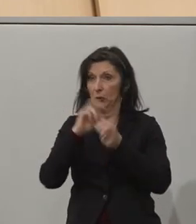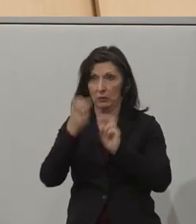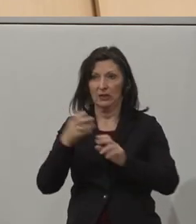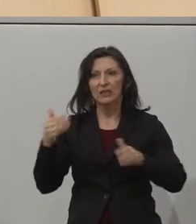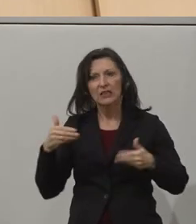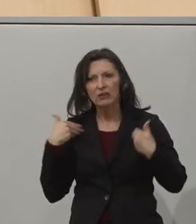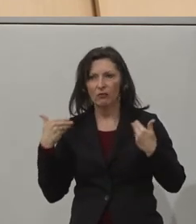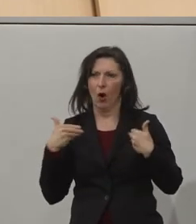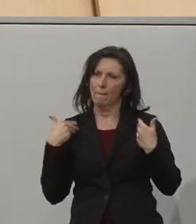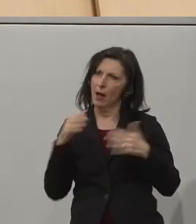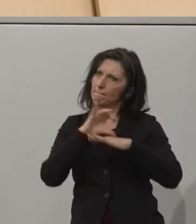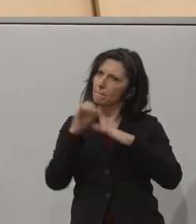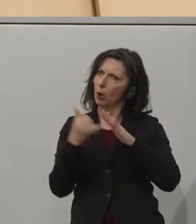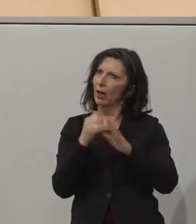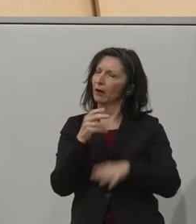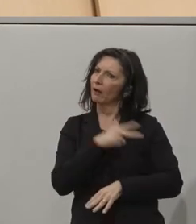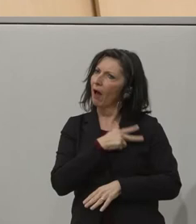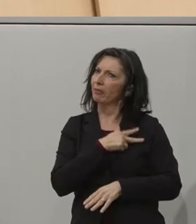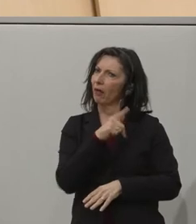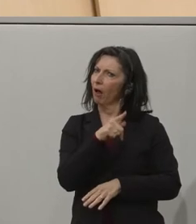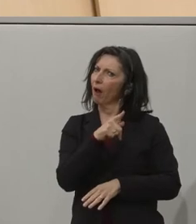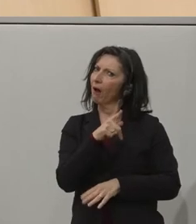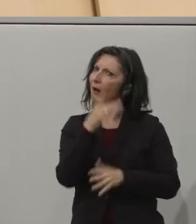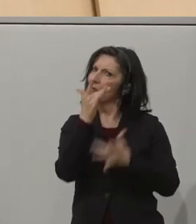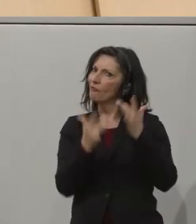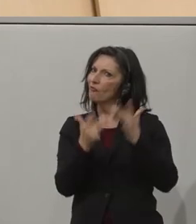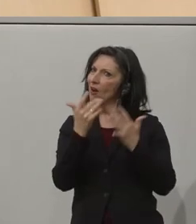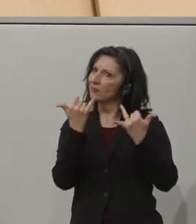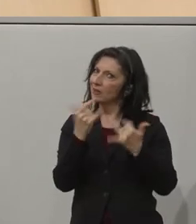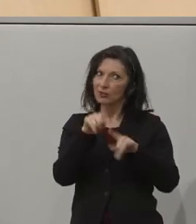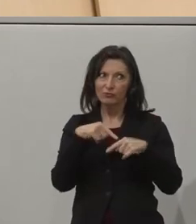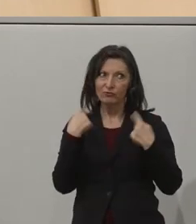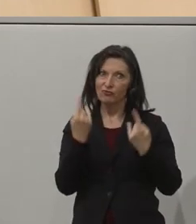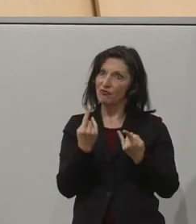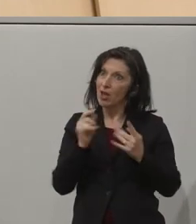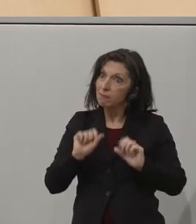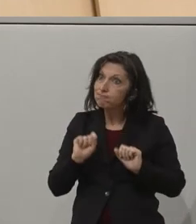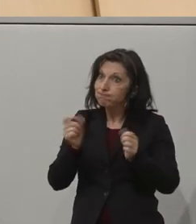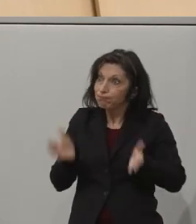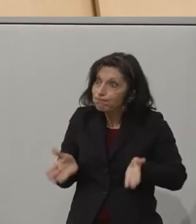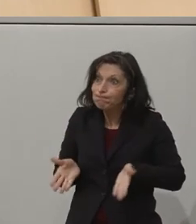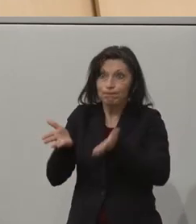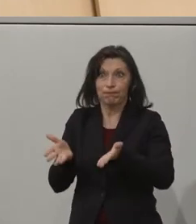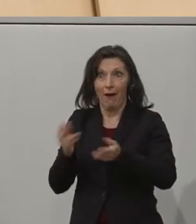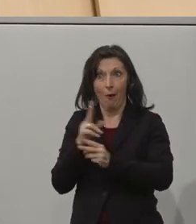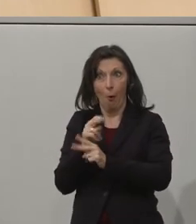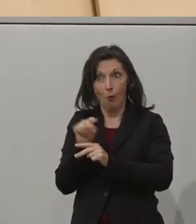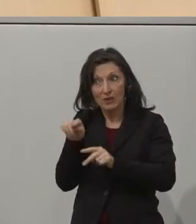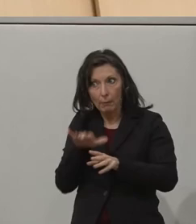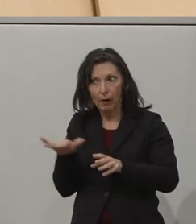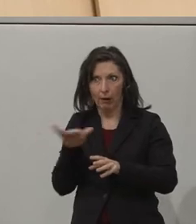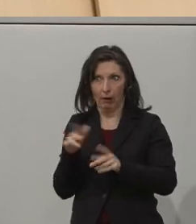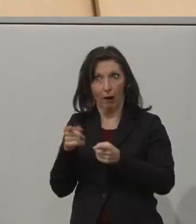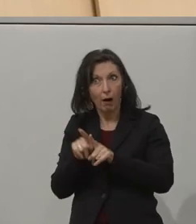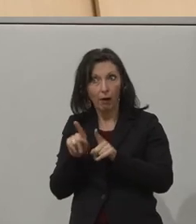kanadische Projekt jetzt vielleicht doch den Anstoß bekommen haben, dass es auch in Österreich bald rasch in diesem Bereich weitergeht.